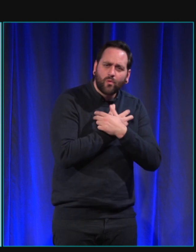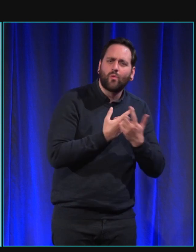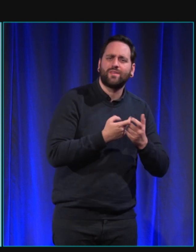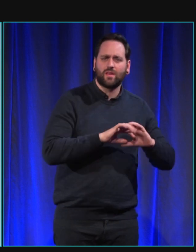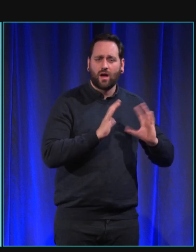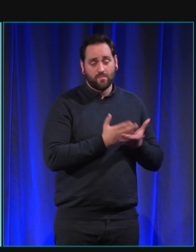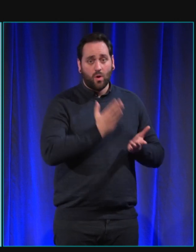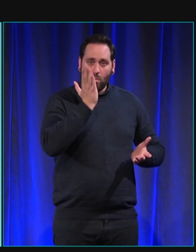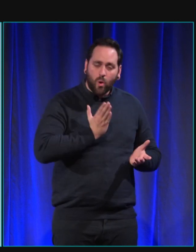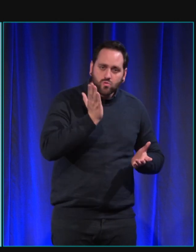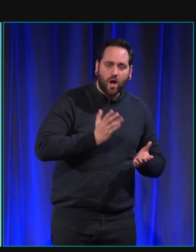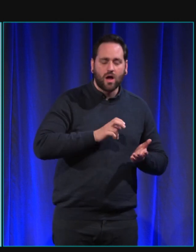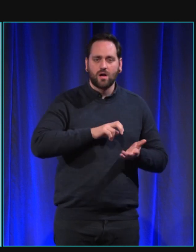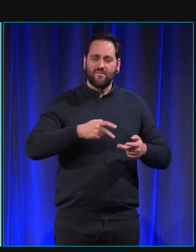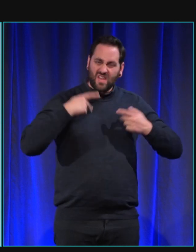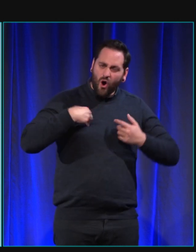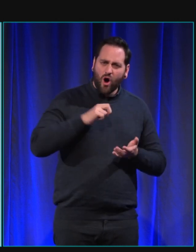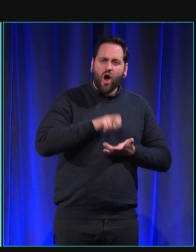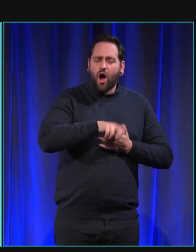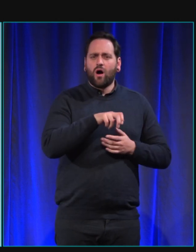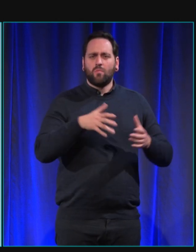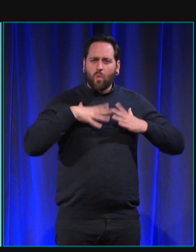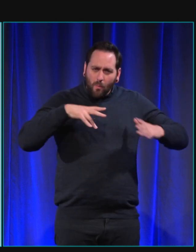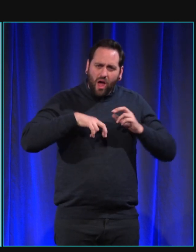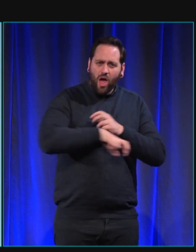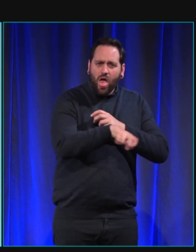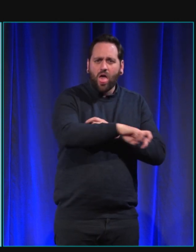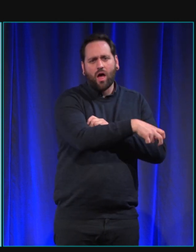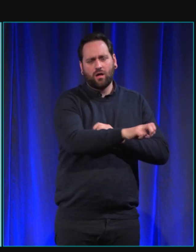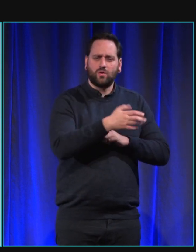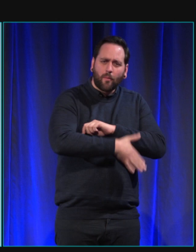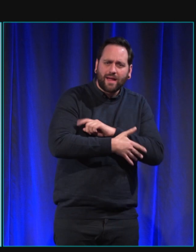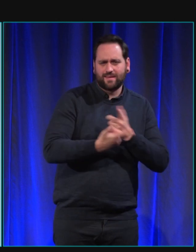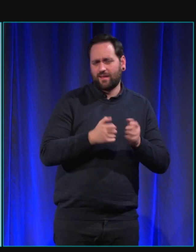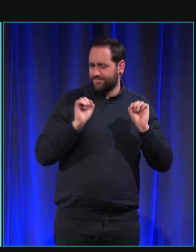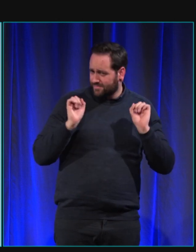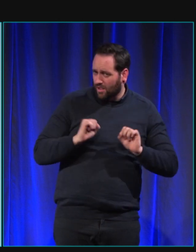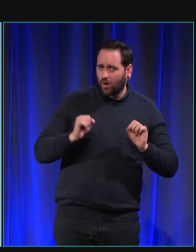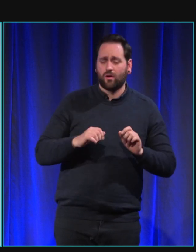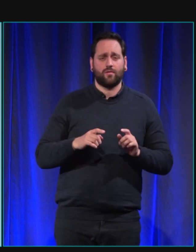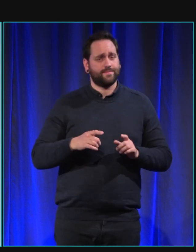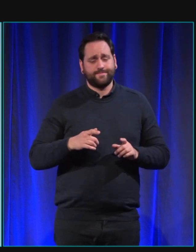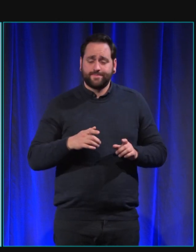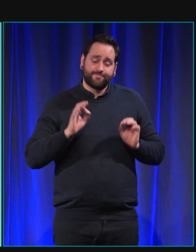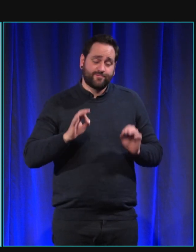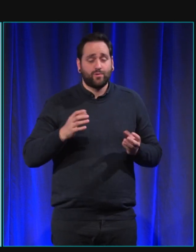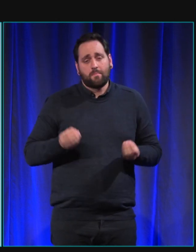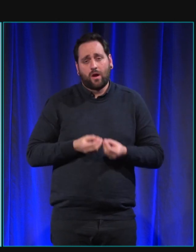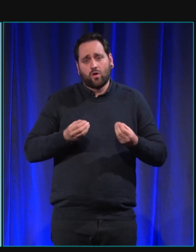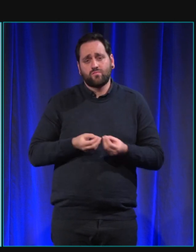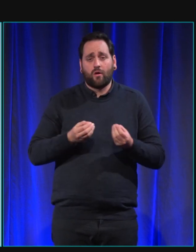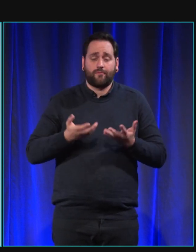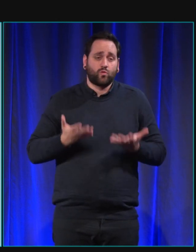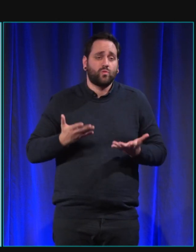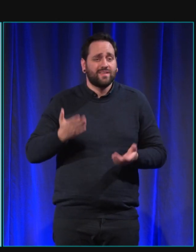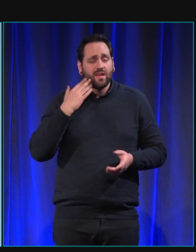mentales de balades qui n pas à mettre dans les mains de tout le monde malheureusement c'est en effet actuellement le chien préféré